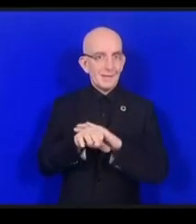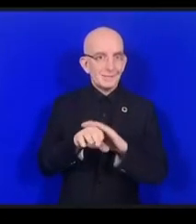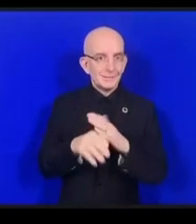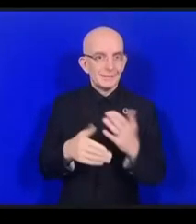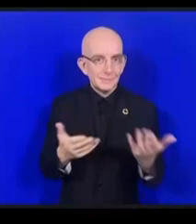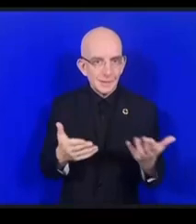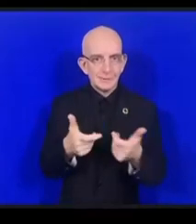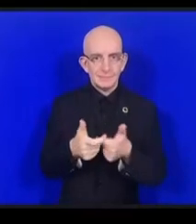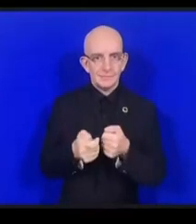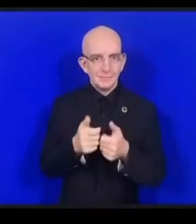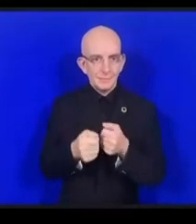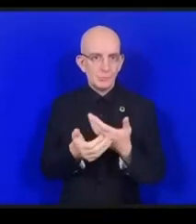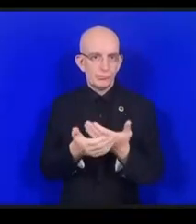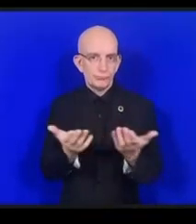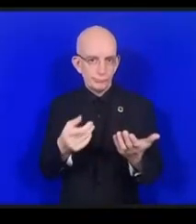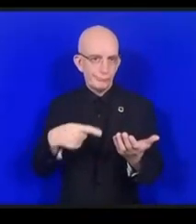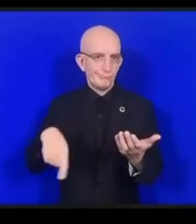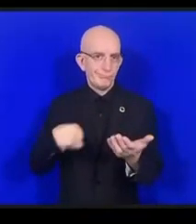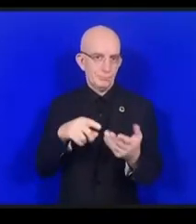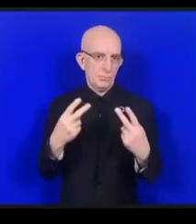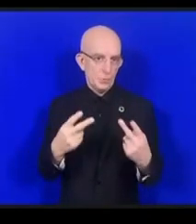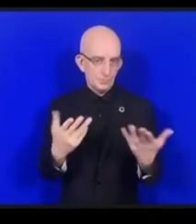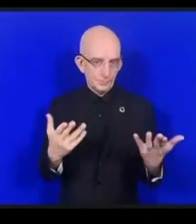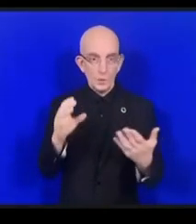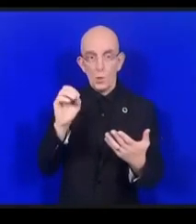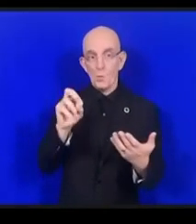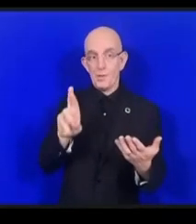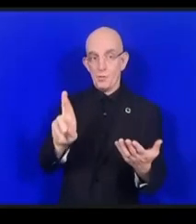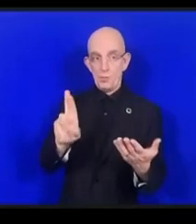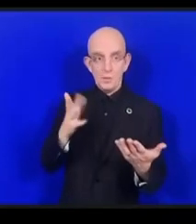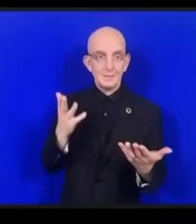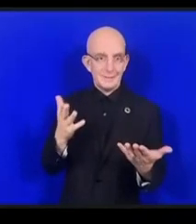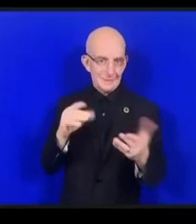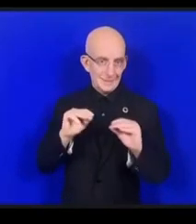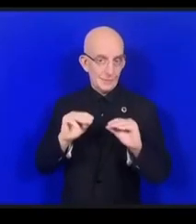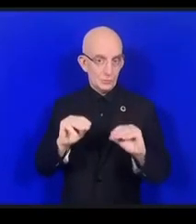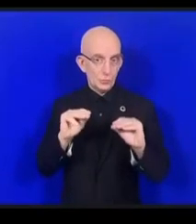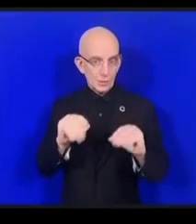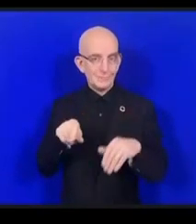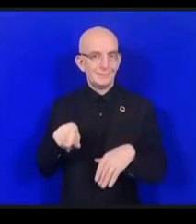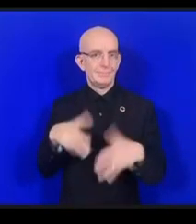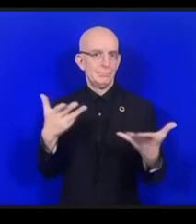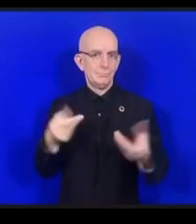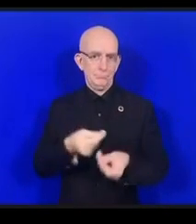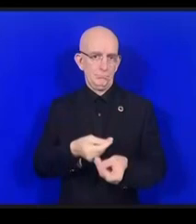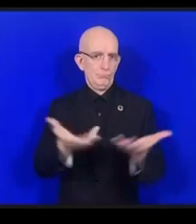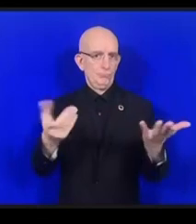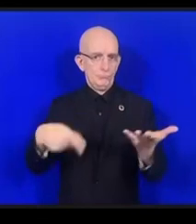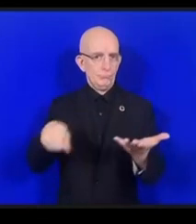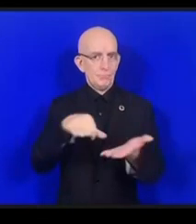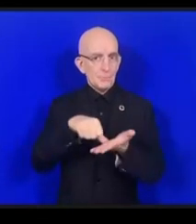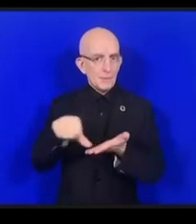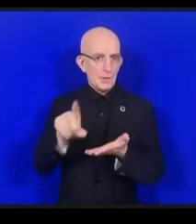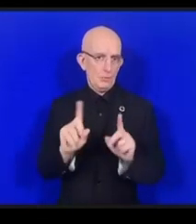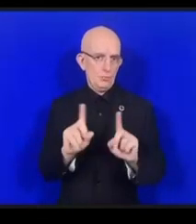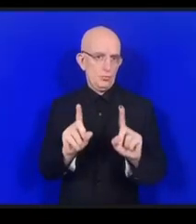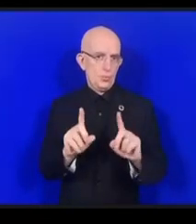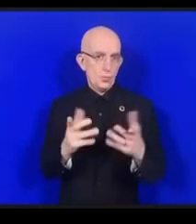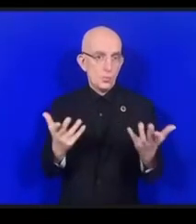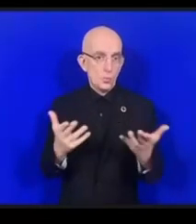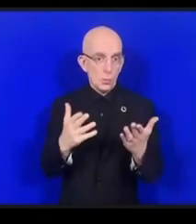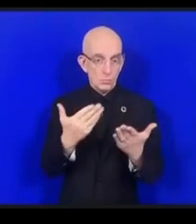c'est le contenu ouvert, libre. L'objectif étant de l'adapter aux